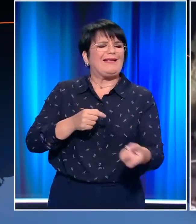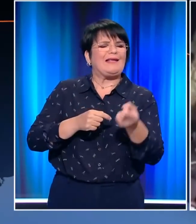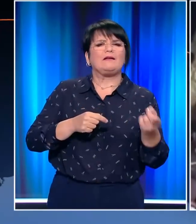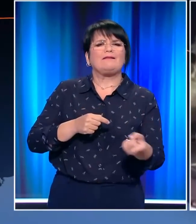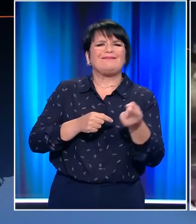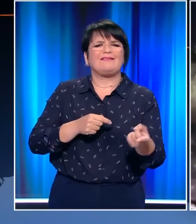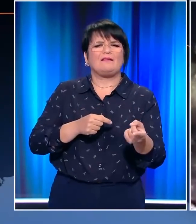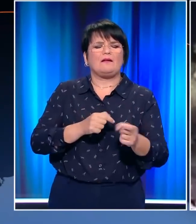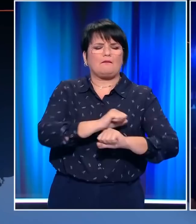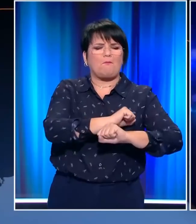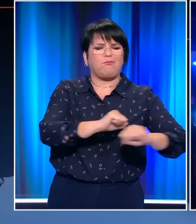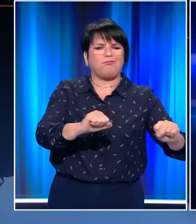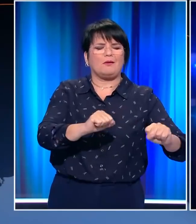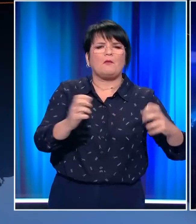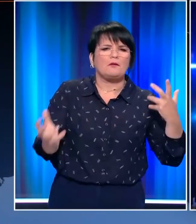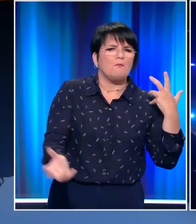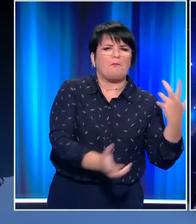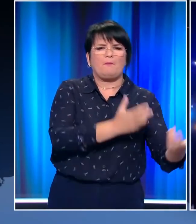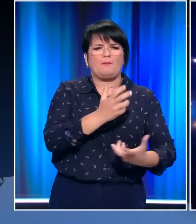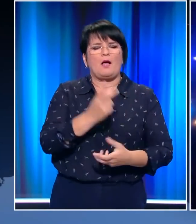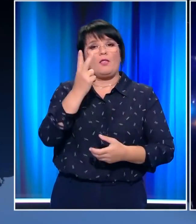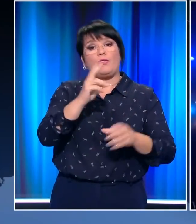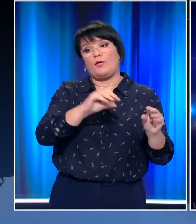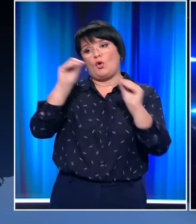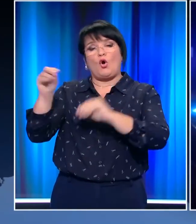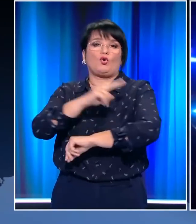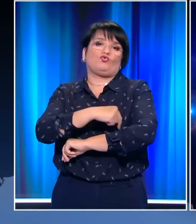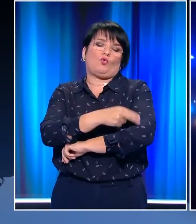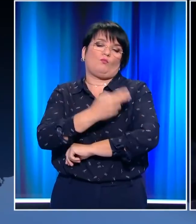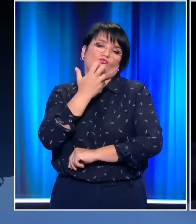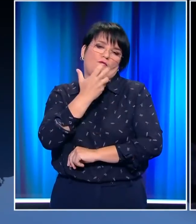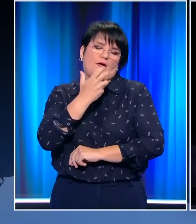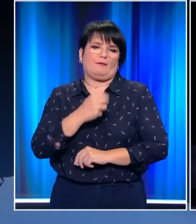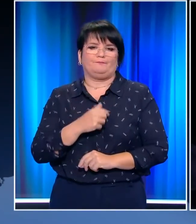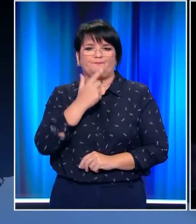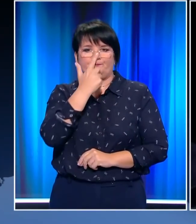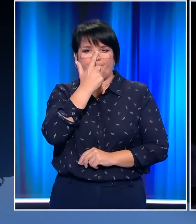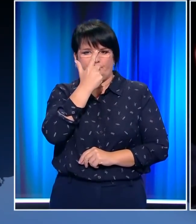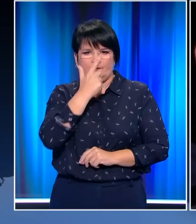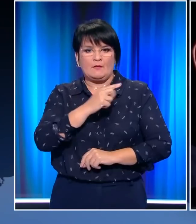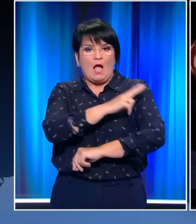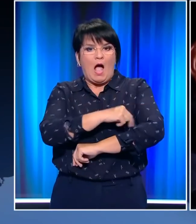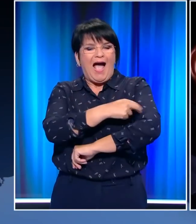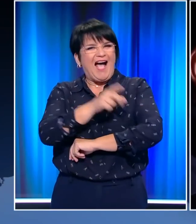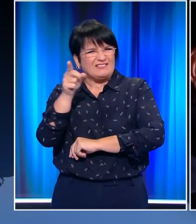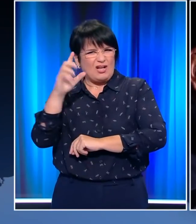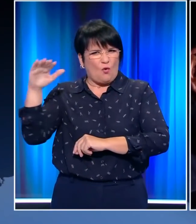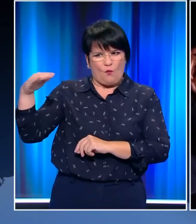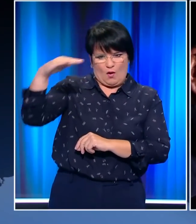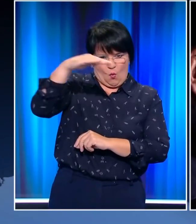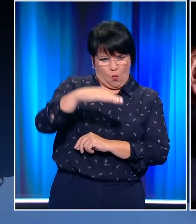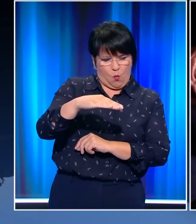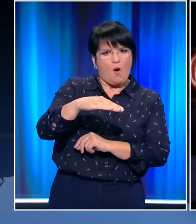που παρουσιάστηκε στον αριστερό κινητήρα. Δύο νοσηλεύονται σε κρίσιμη κατάσταση. Στην τριβούτια επιβάτες